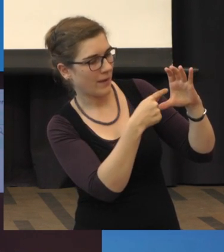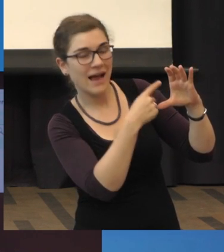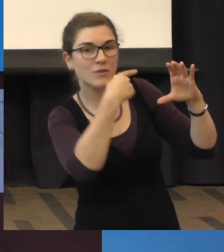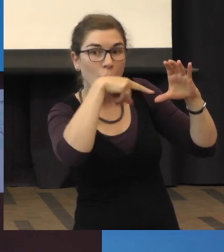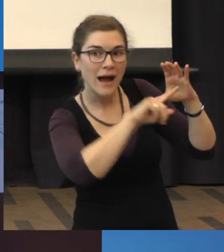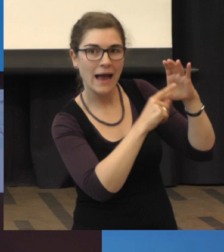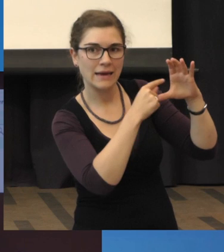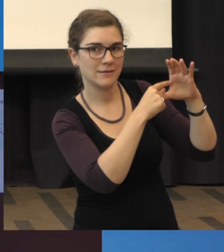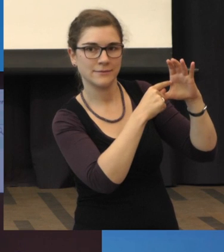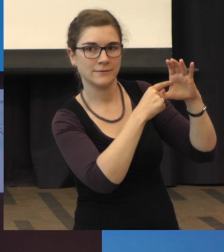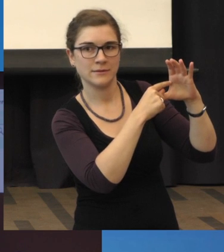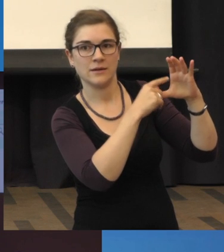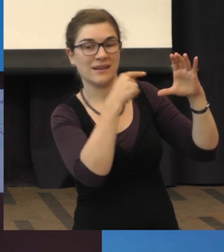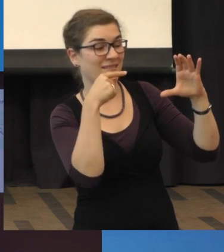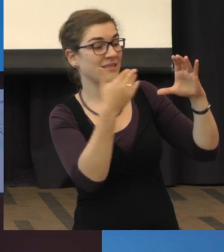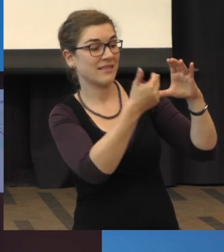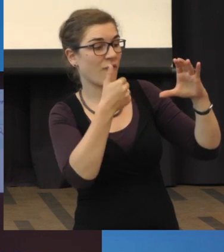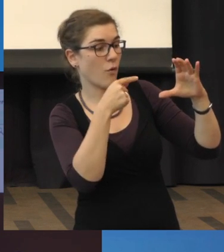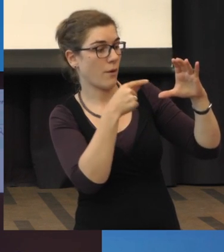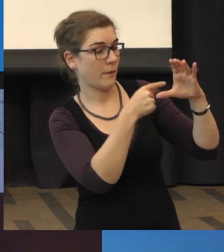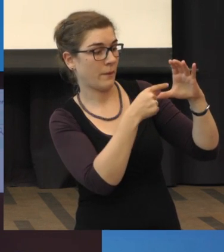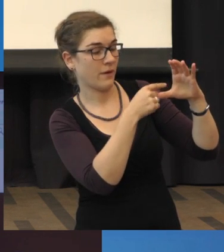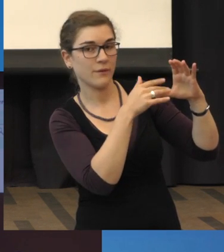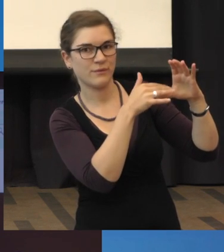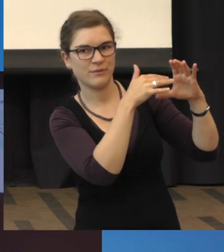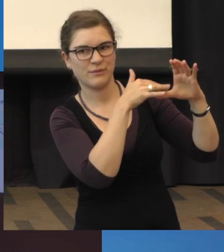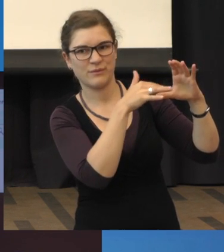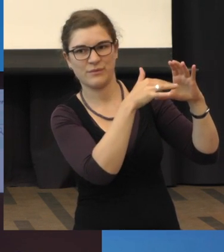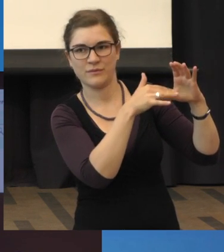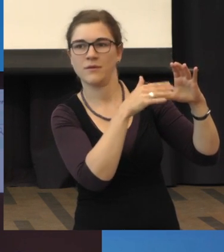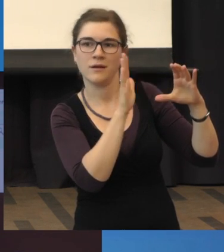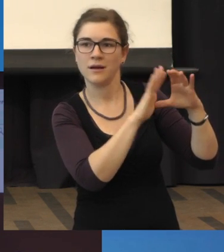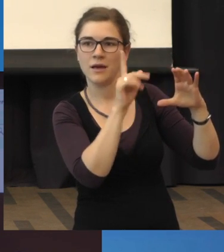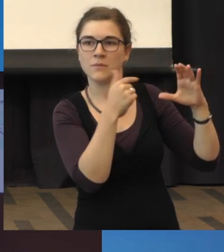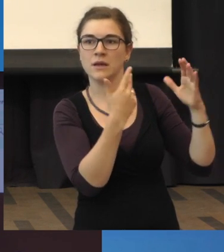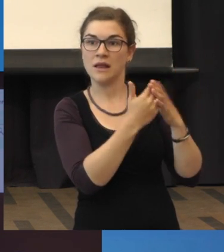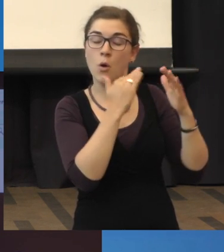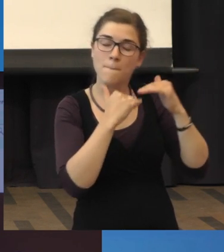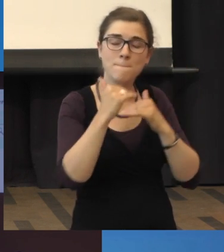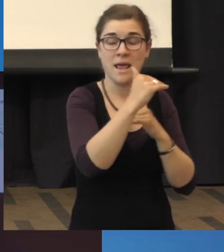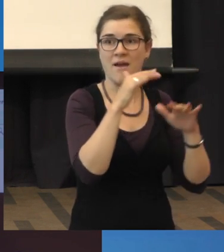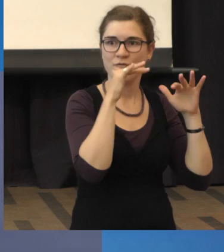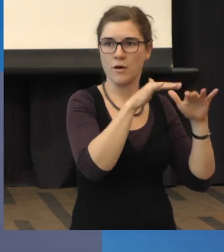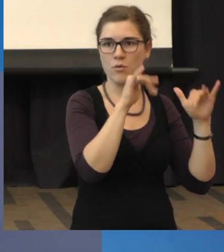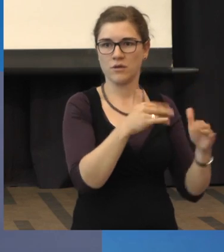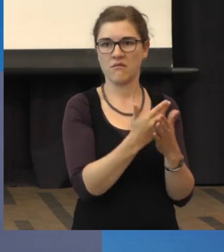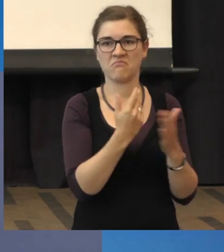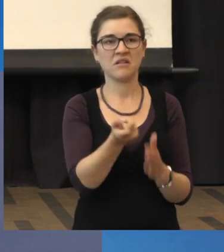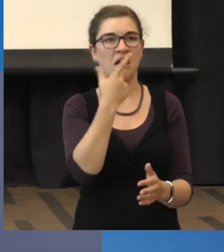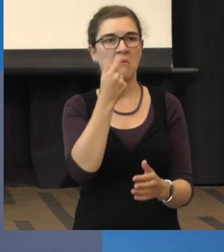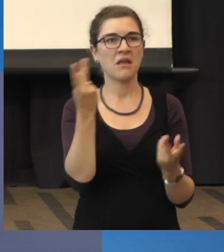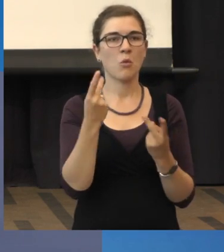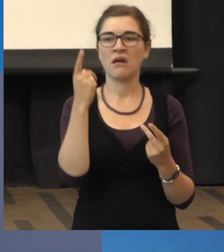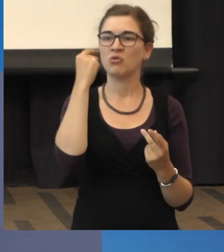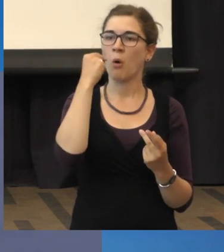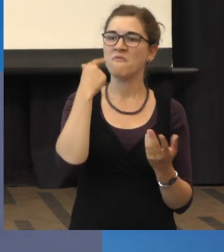Makula, dann haben Sie ein Problem, dann wirkt das viel mehr, als wenn Sie das jetzt meinetwegen als Tablettenform oder als Tropfen